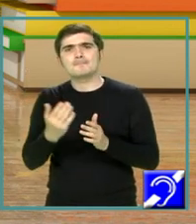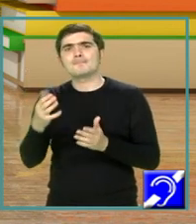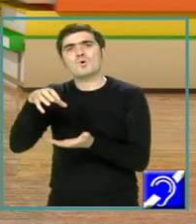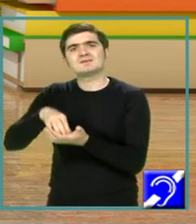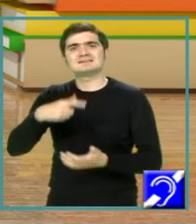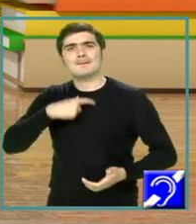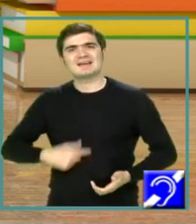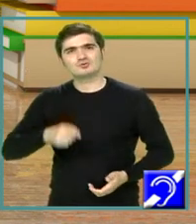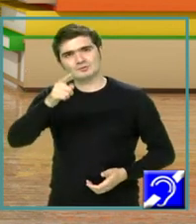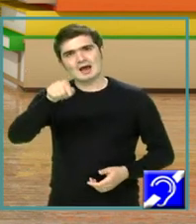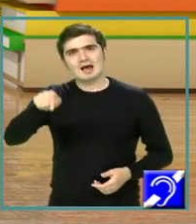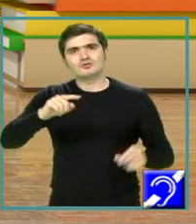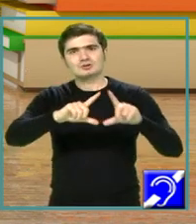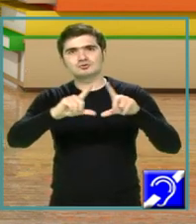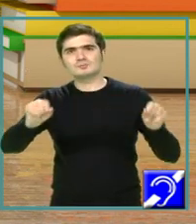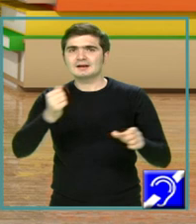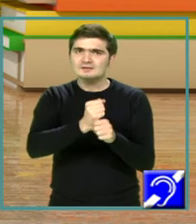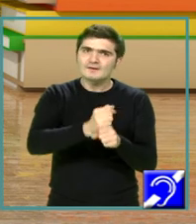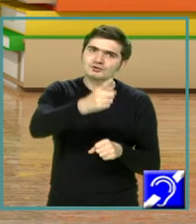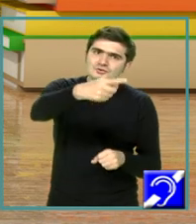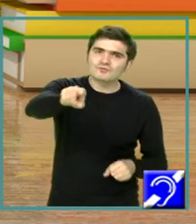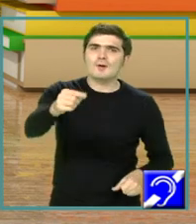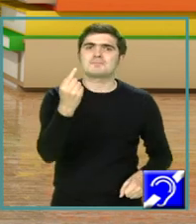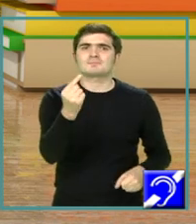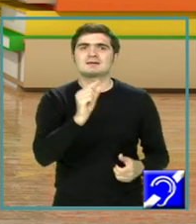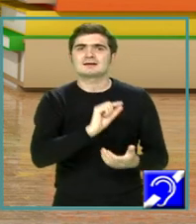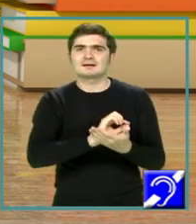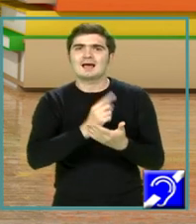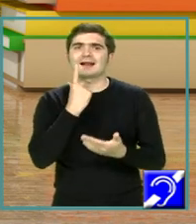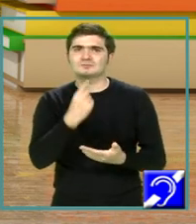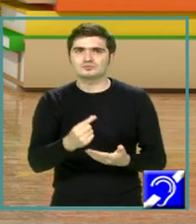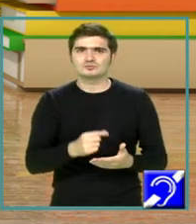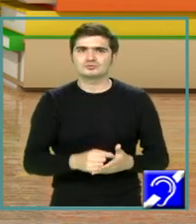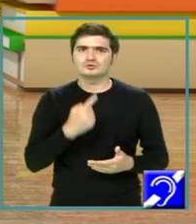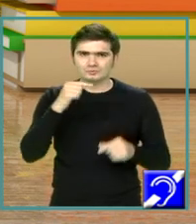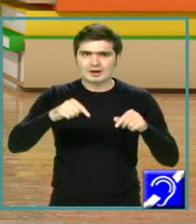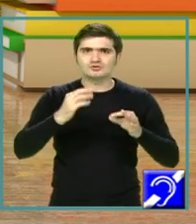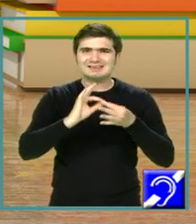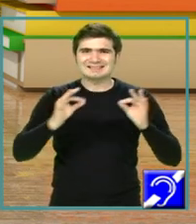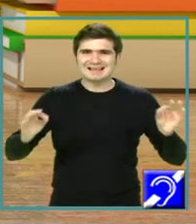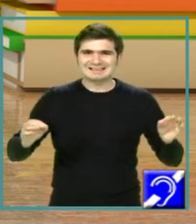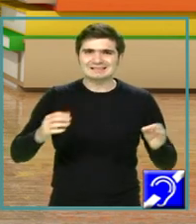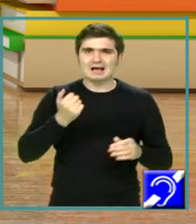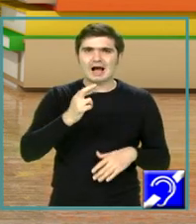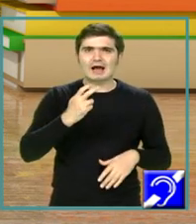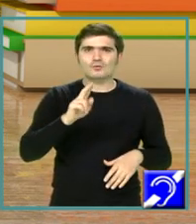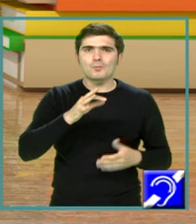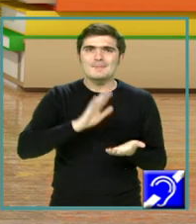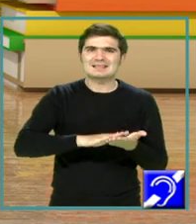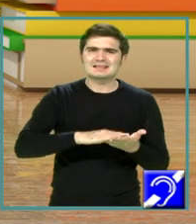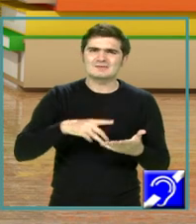să încercați să formulați voi înși vă răspunsurile, insist asupra textului argumentativ, care este delicat, și